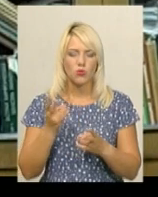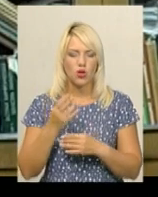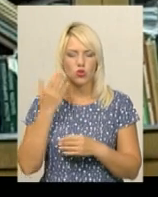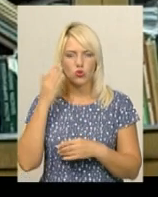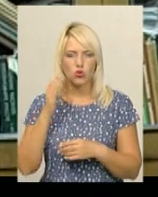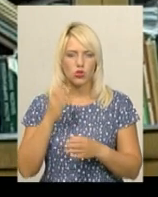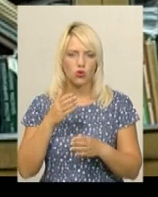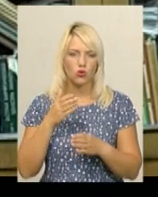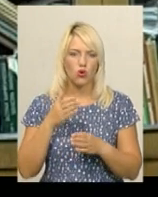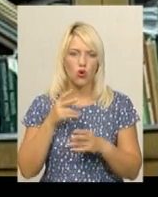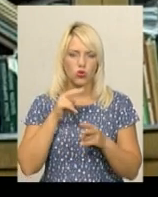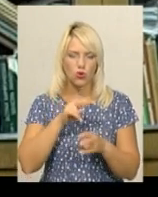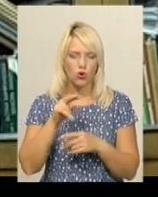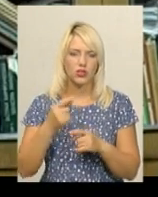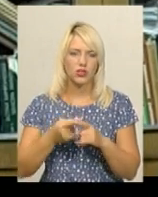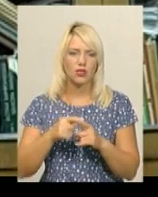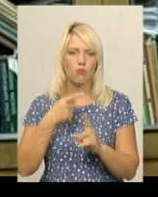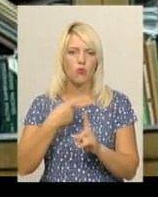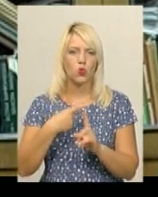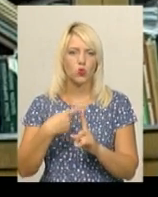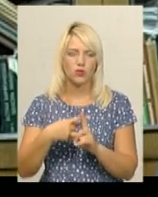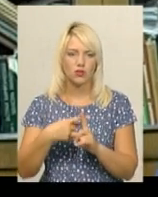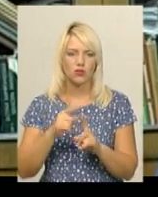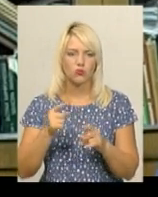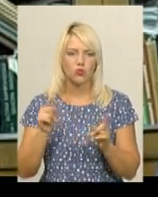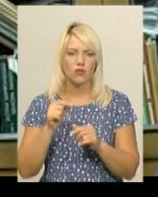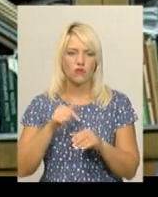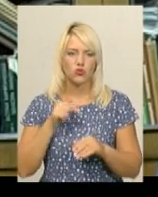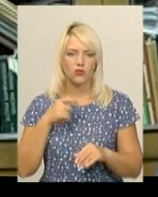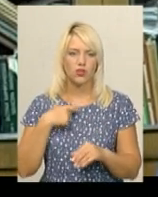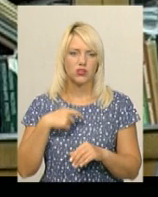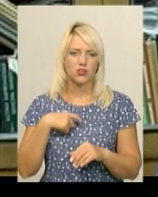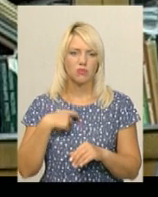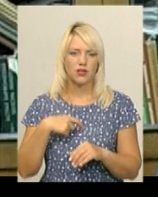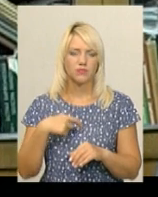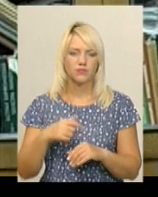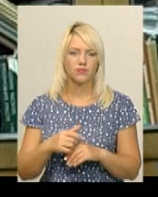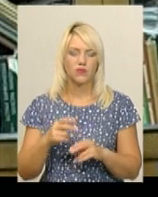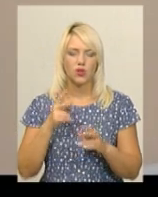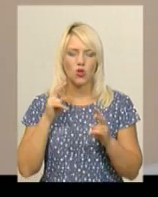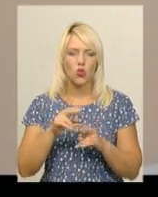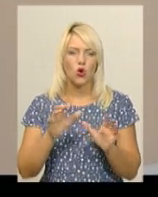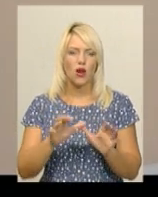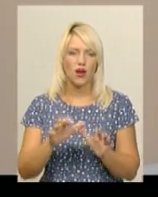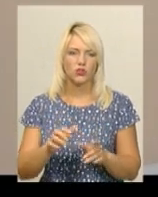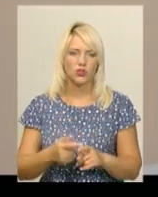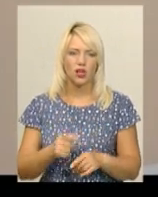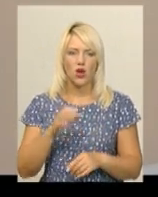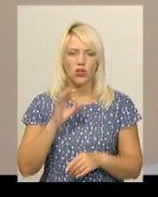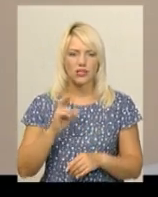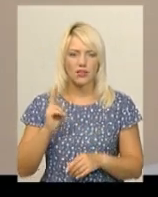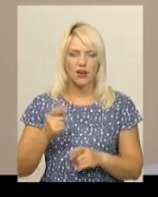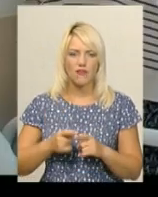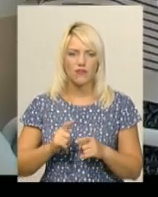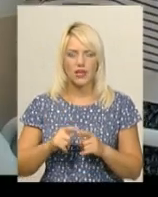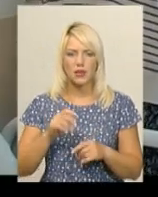звичайно, плюс, тому що вони відчувають себе доглянути. Олександр Кравий – пацієнт